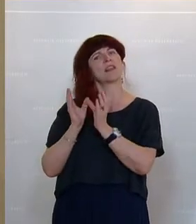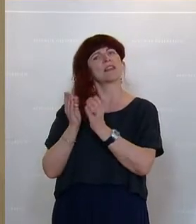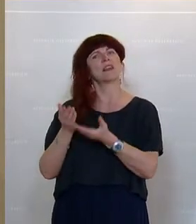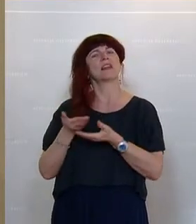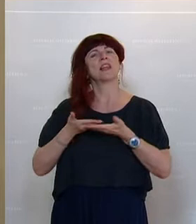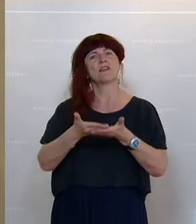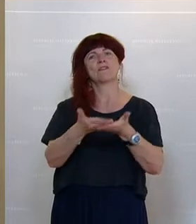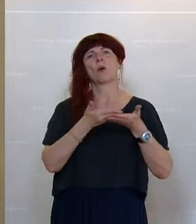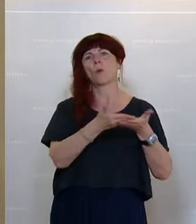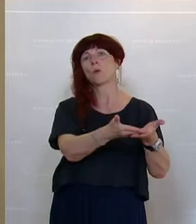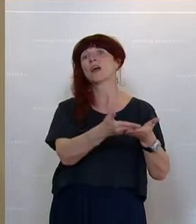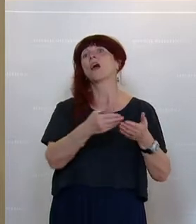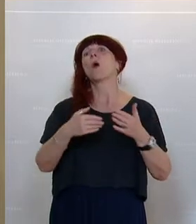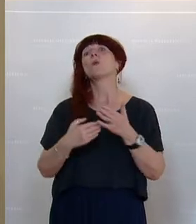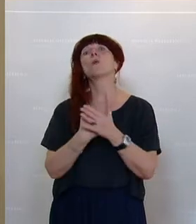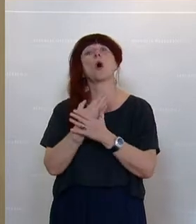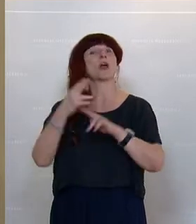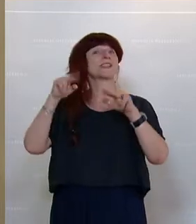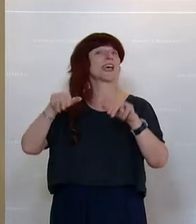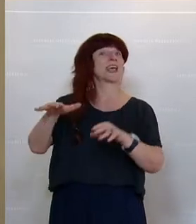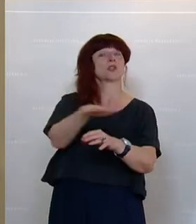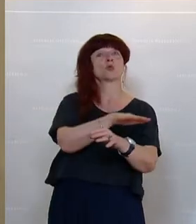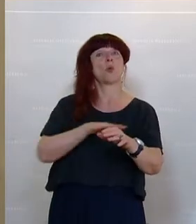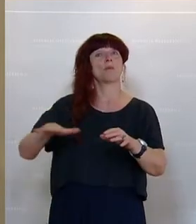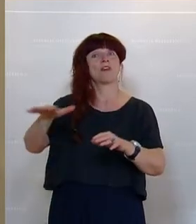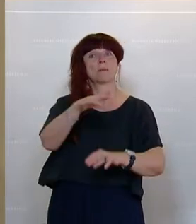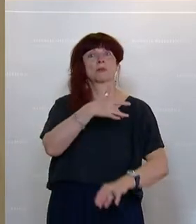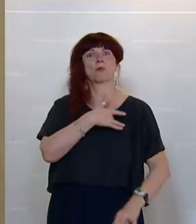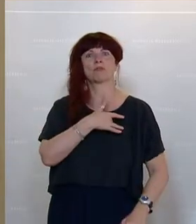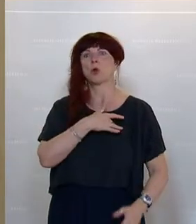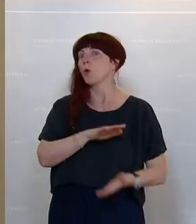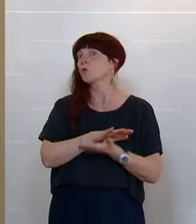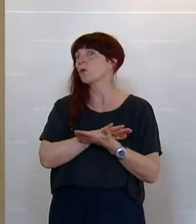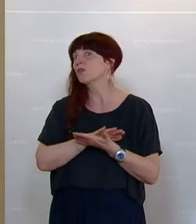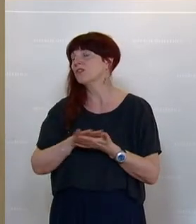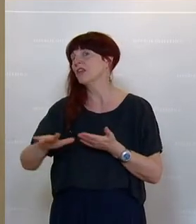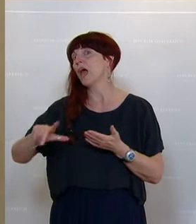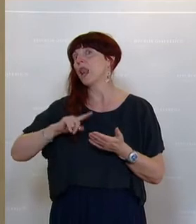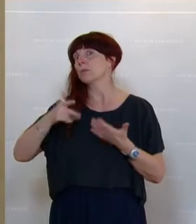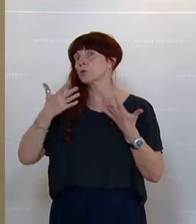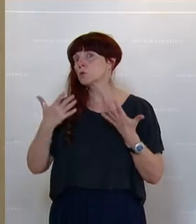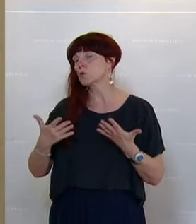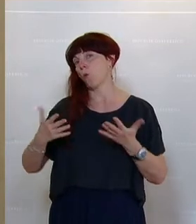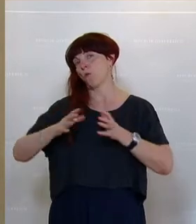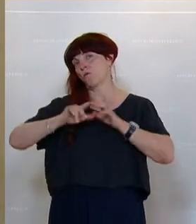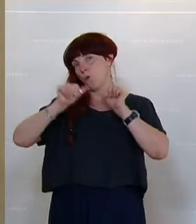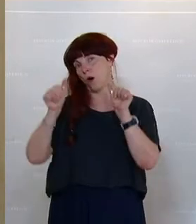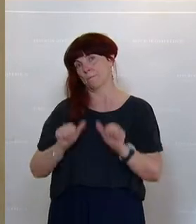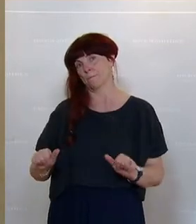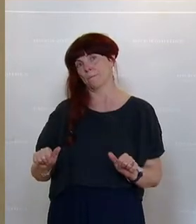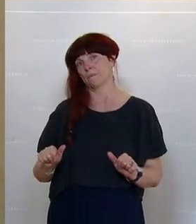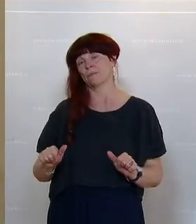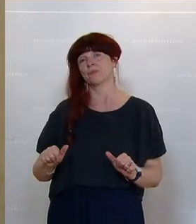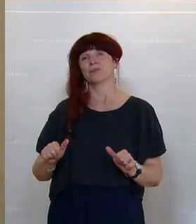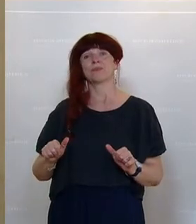Rechtsumfeld betroffen. So etwas hat es noch nicht gegeben in dieser Dimension und in dieser Allgemeinheit. Und